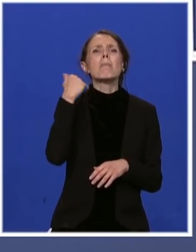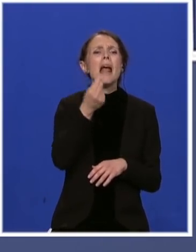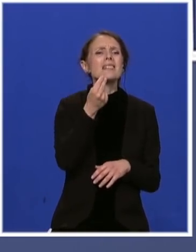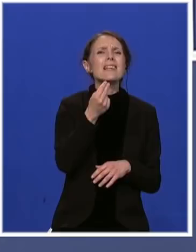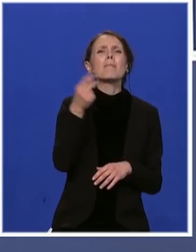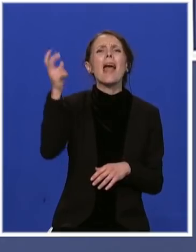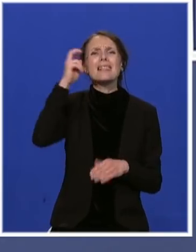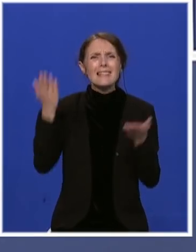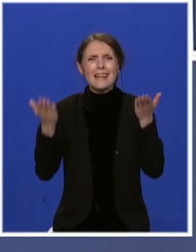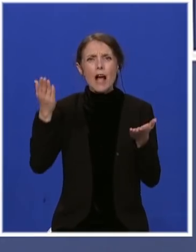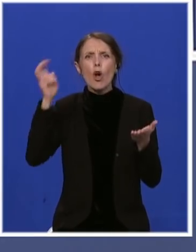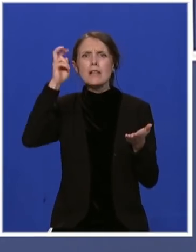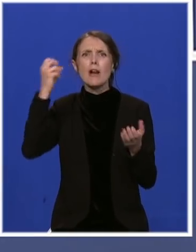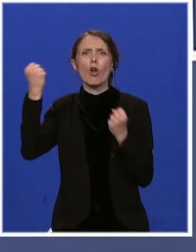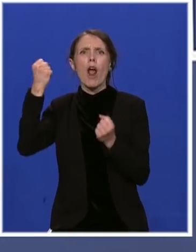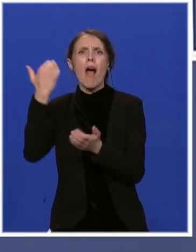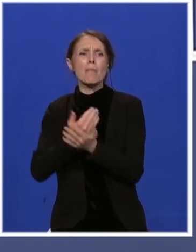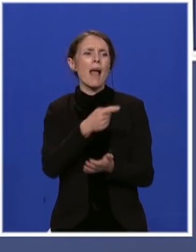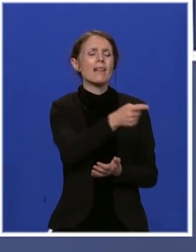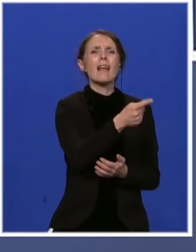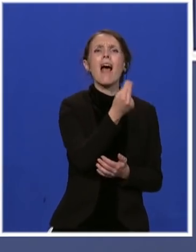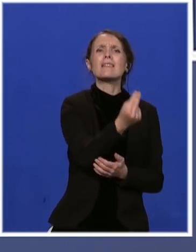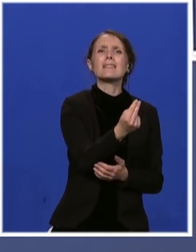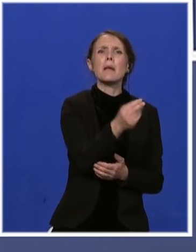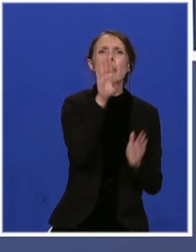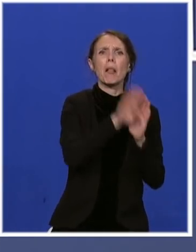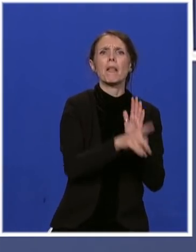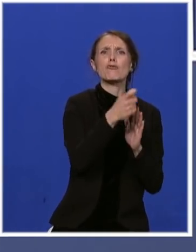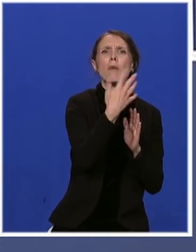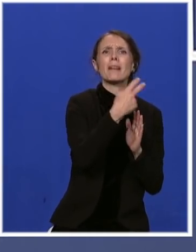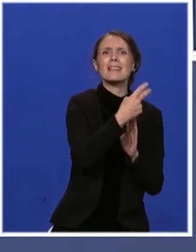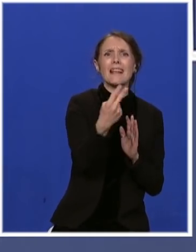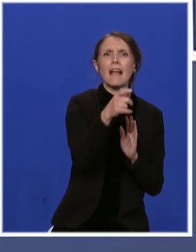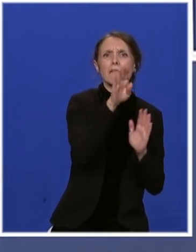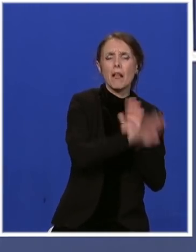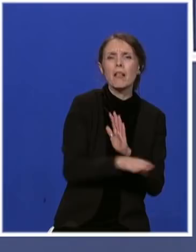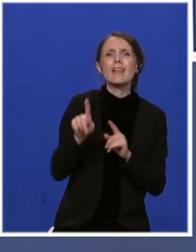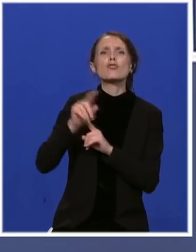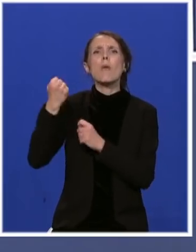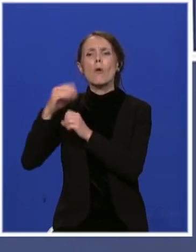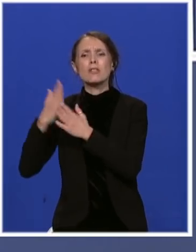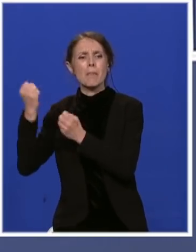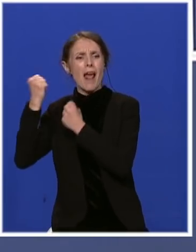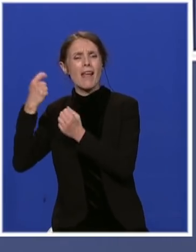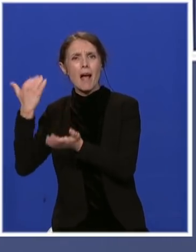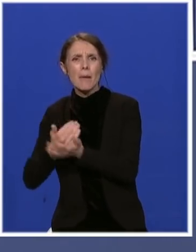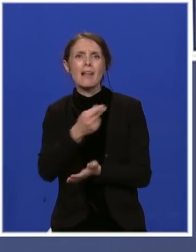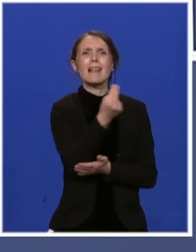platu od Crne Gore. Kada smo imali 45 evra nižu prosječnu platu od Bosne i Hercegovine. To je bilo pre samo neku godinu.